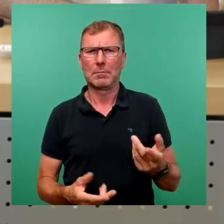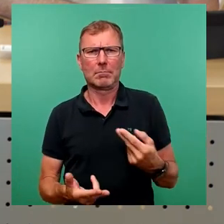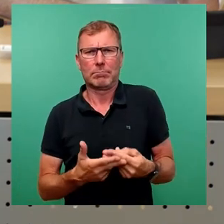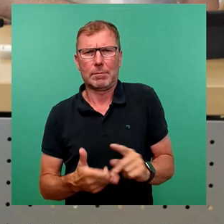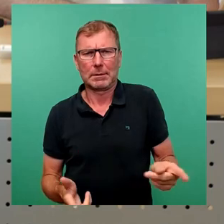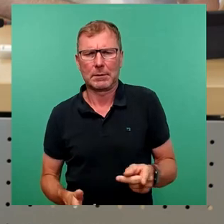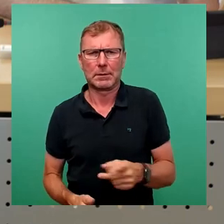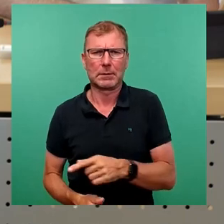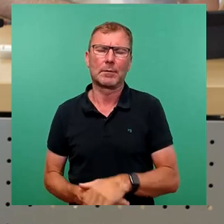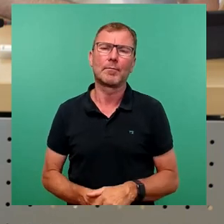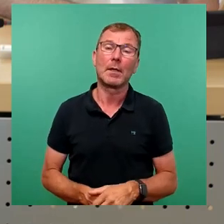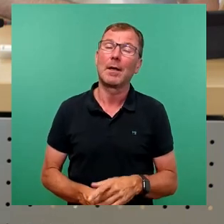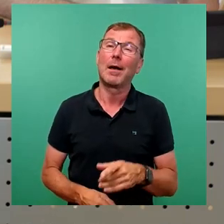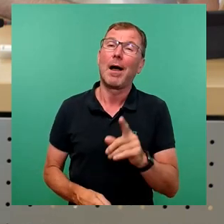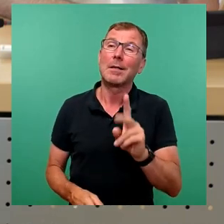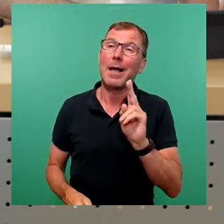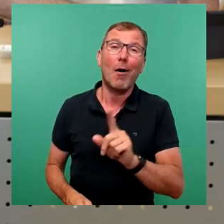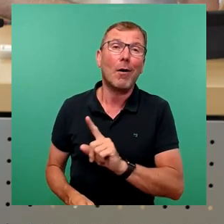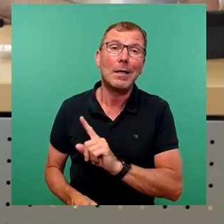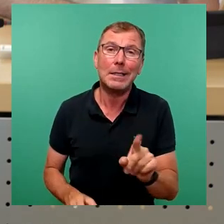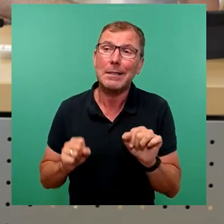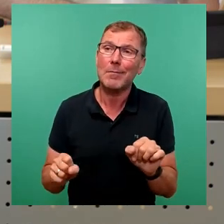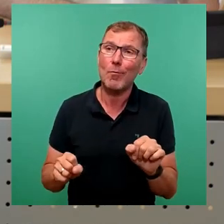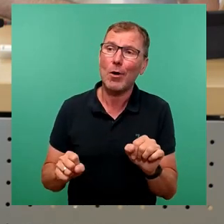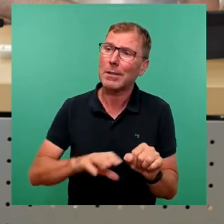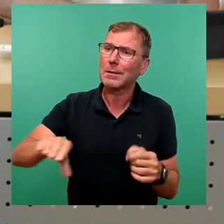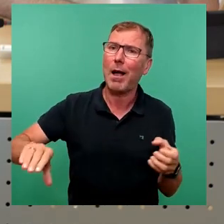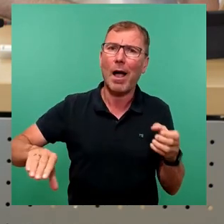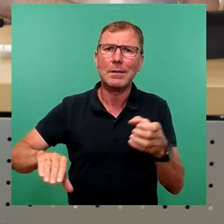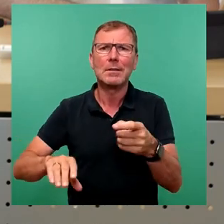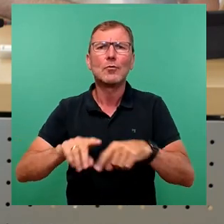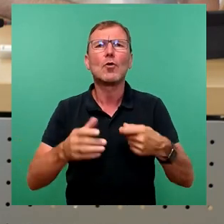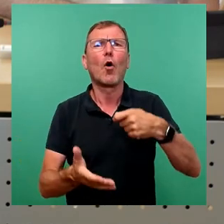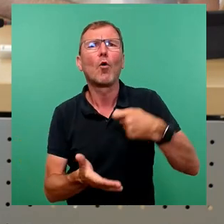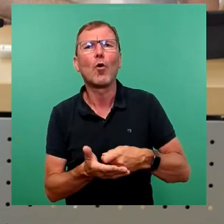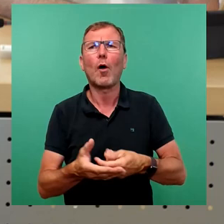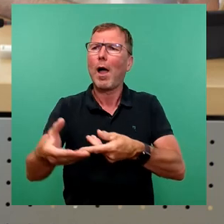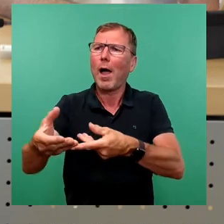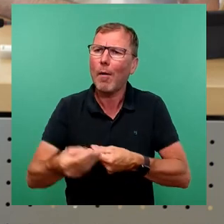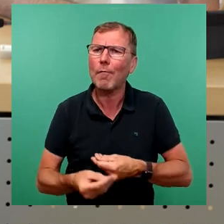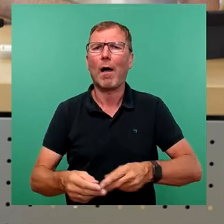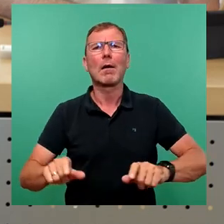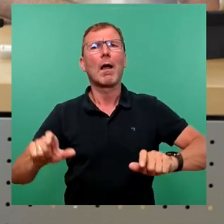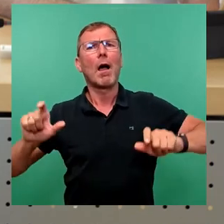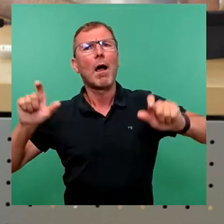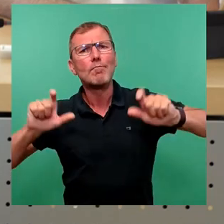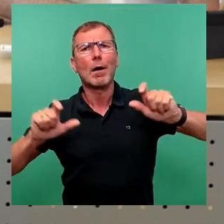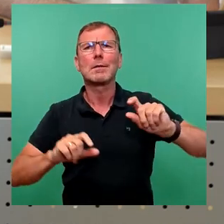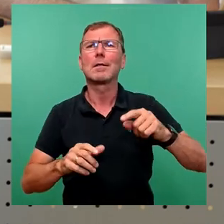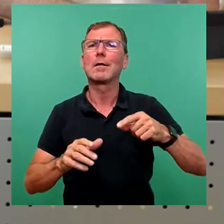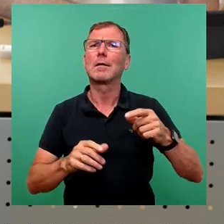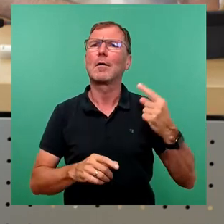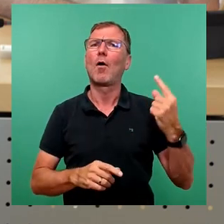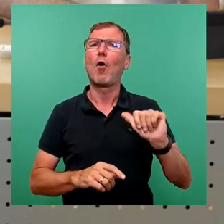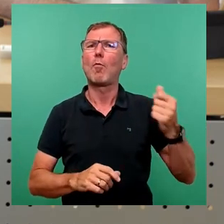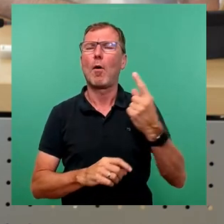Und es ist auch nicht ersetzbar durch teure Empfänge und Partys des Oberbürgermeisters,